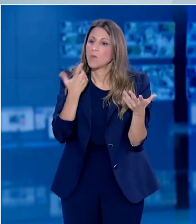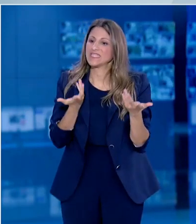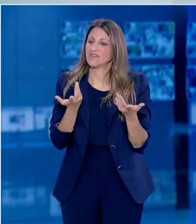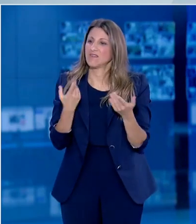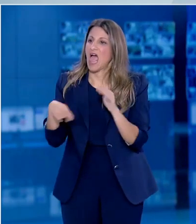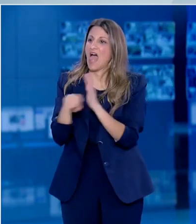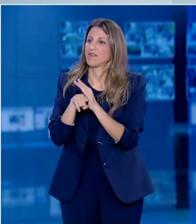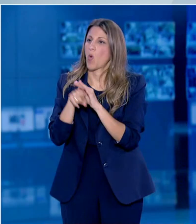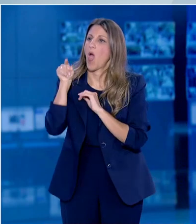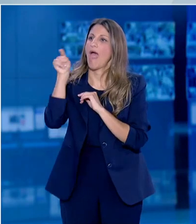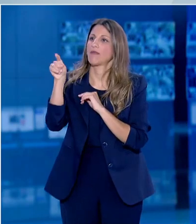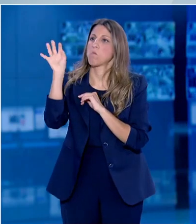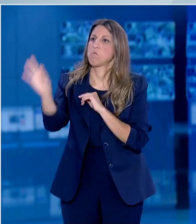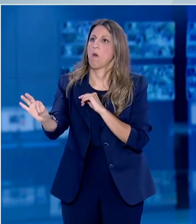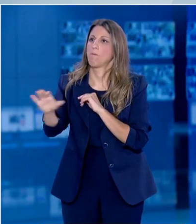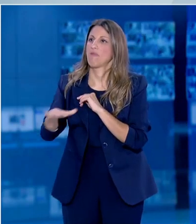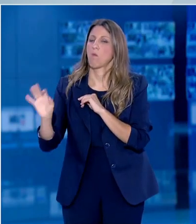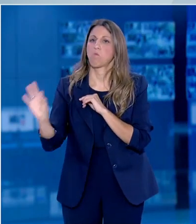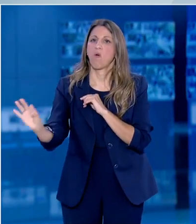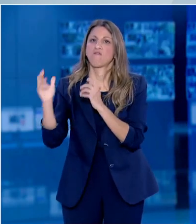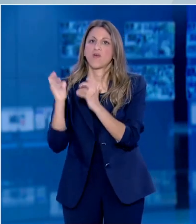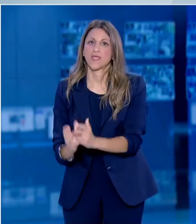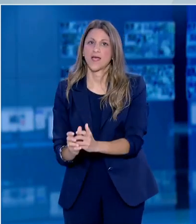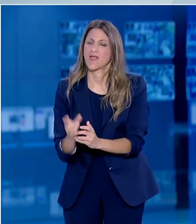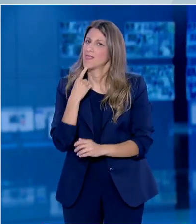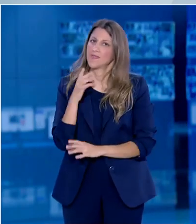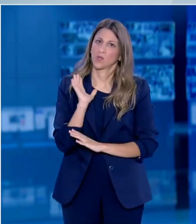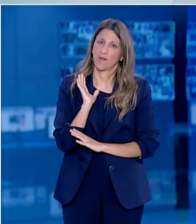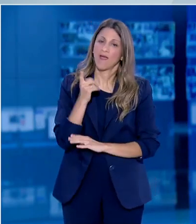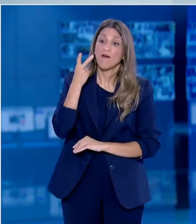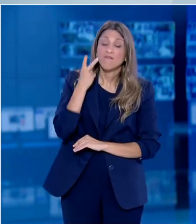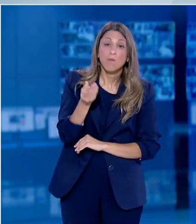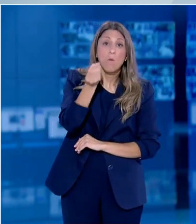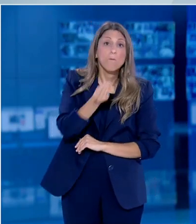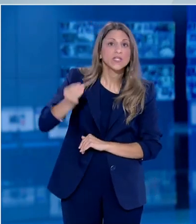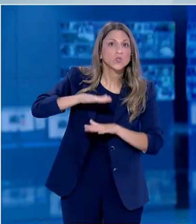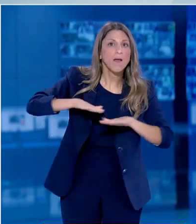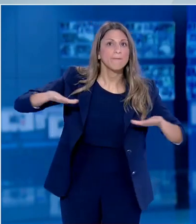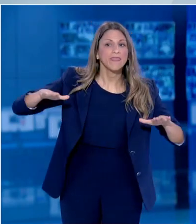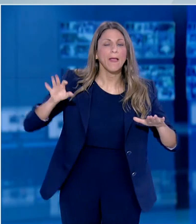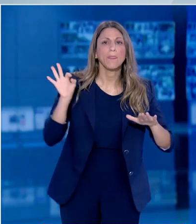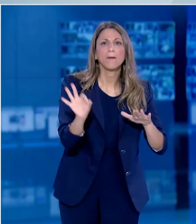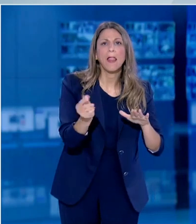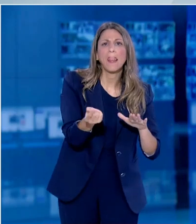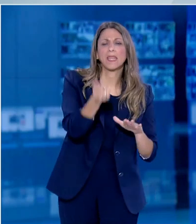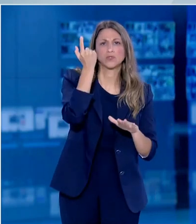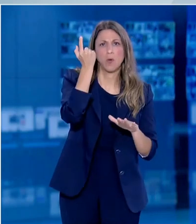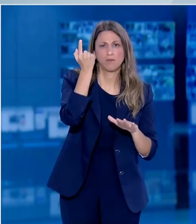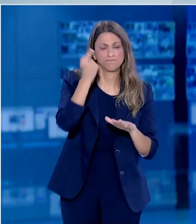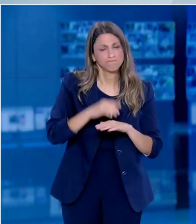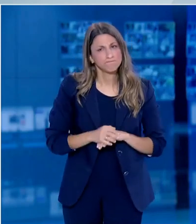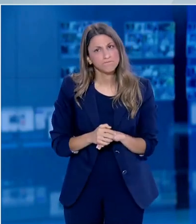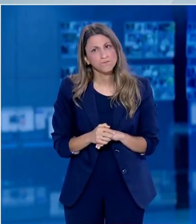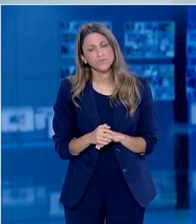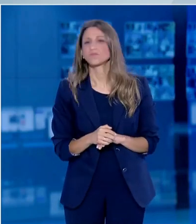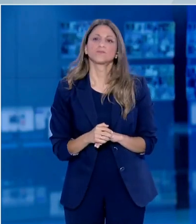αρνητική πλευρά των επιστημονικών δεδομένων. Εν τούτης ακούγονται διαφορετικές τοποθετήσεις ακόμα και από επιστημονικούς κύκλους που